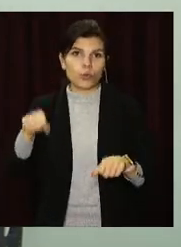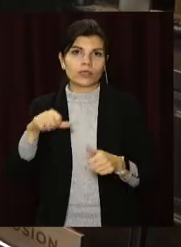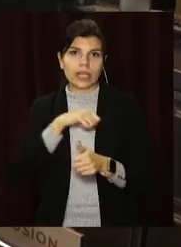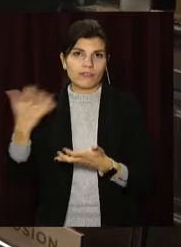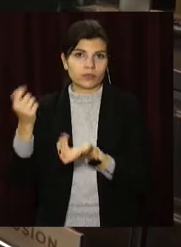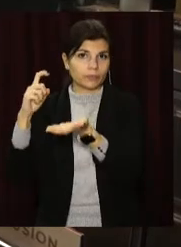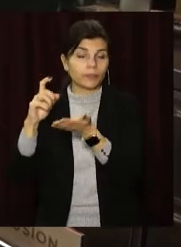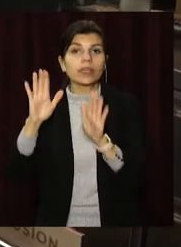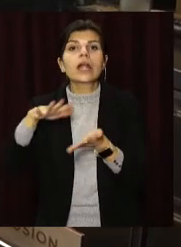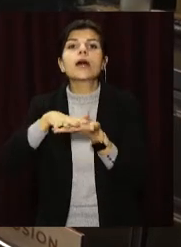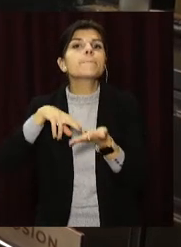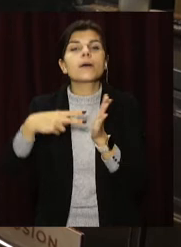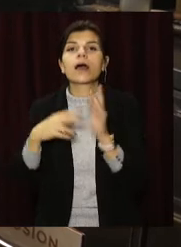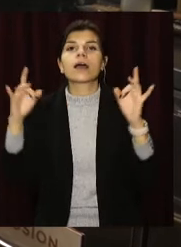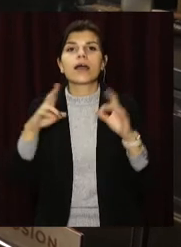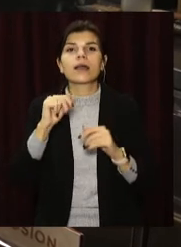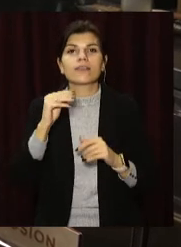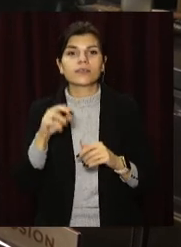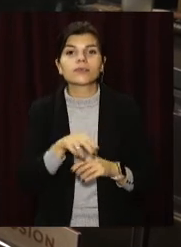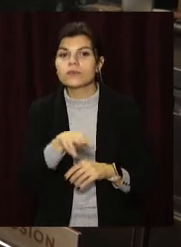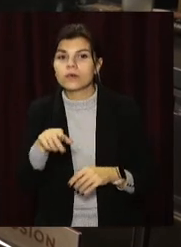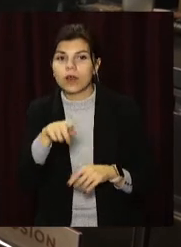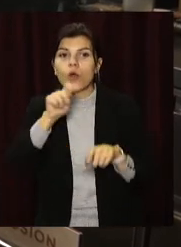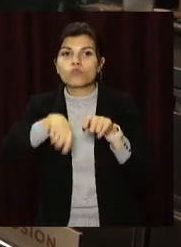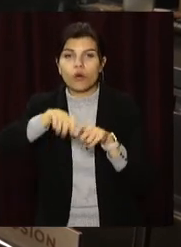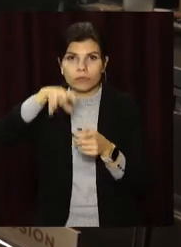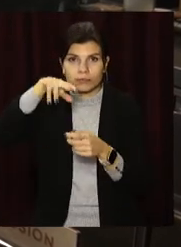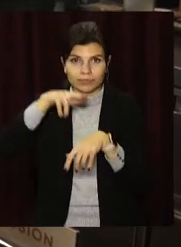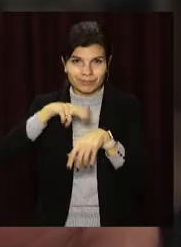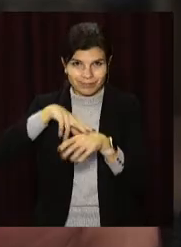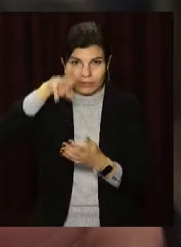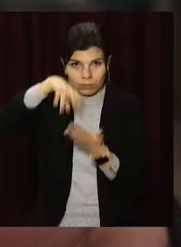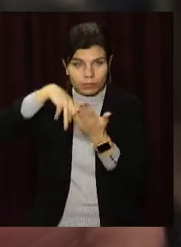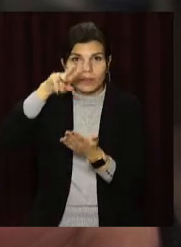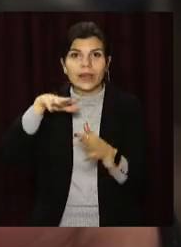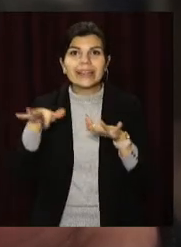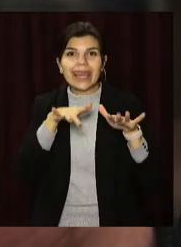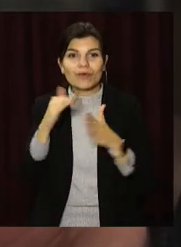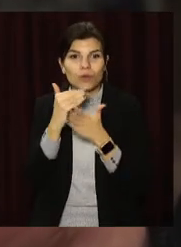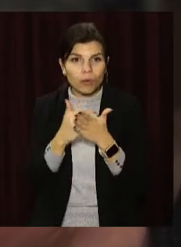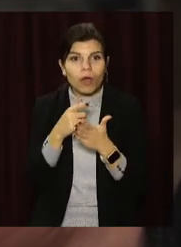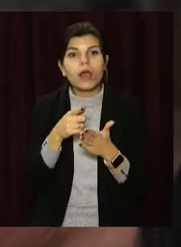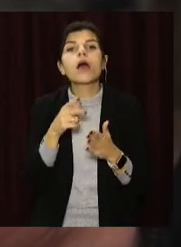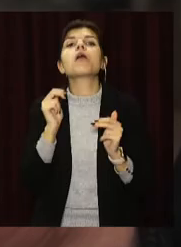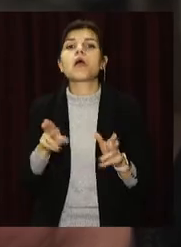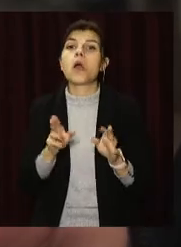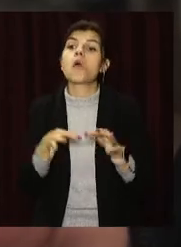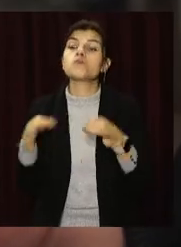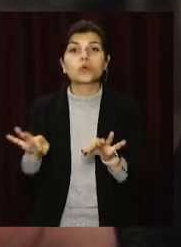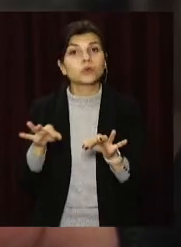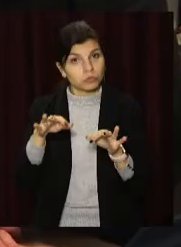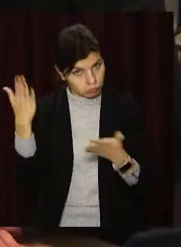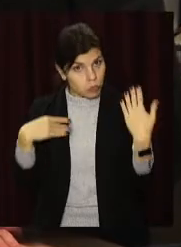роботу». Далі за планом кав'ярня правоохоронці сканують сертифікати працівників та цікавляться про те, як пускають до закладу